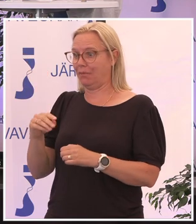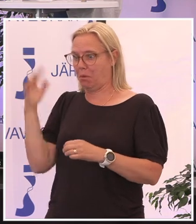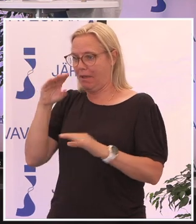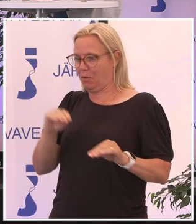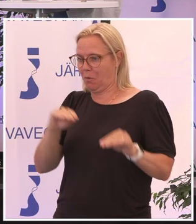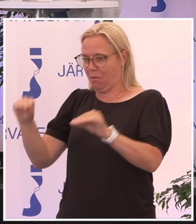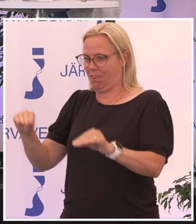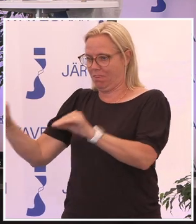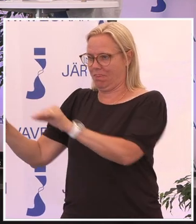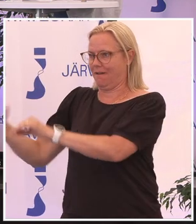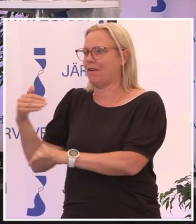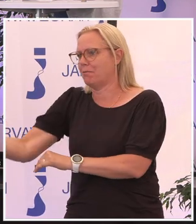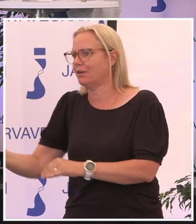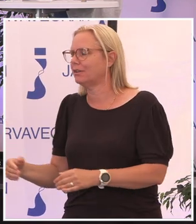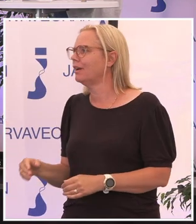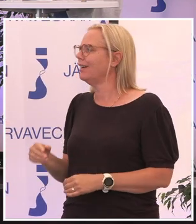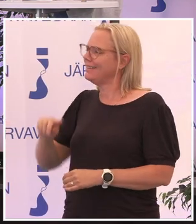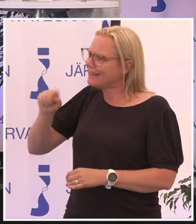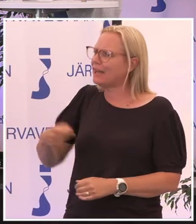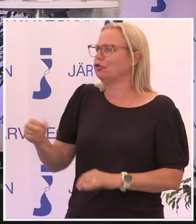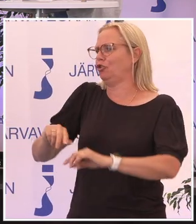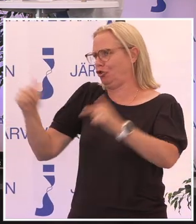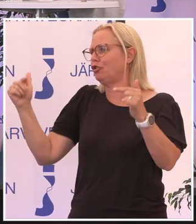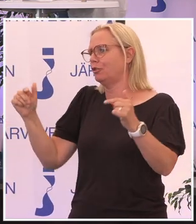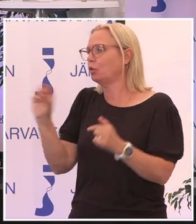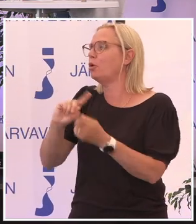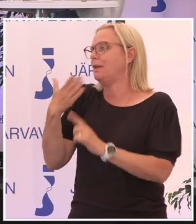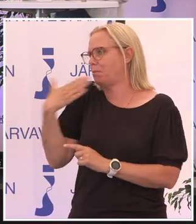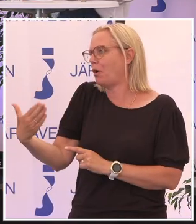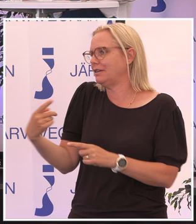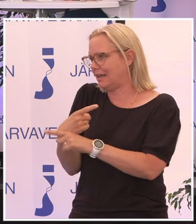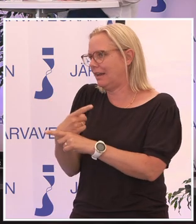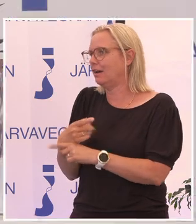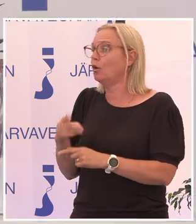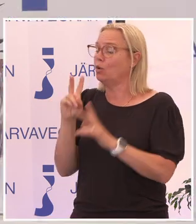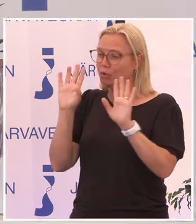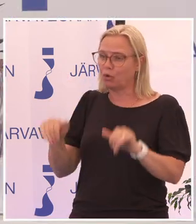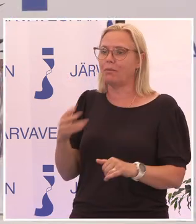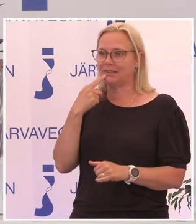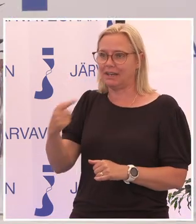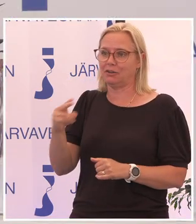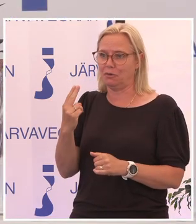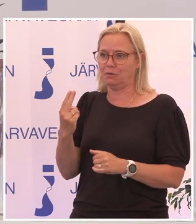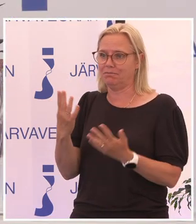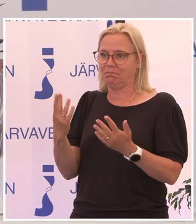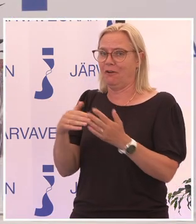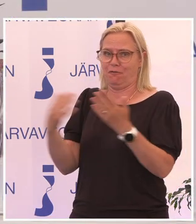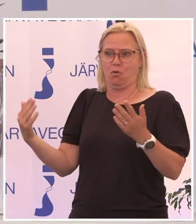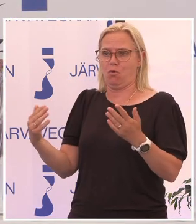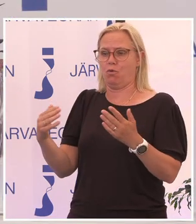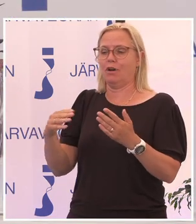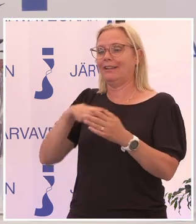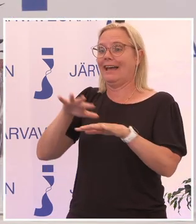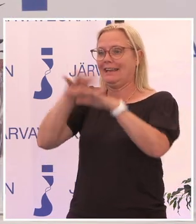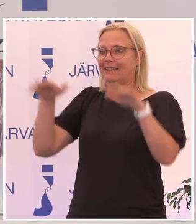framtiden. Så att det, det behövs nog någonting nytt och då kommer det att bli bra. Och så har man sagt i, ja sen, sen nätet slog